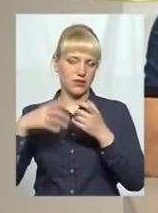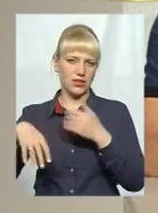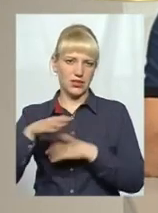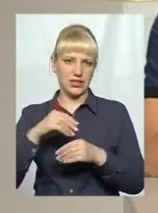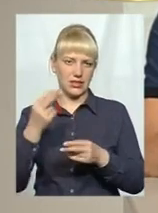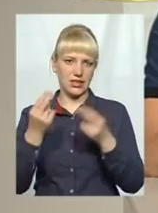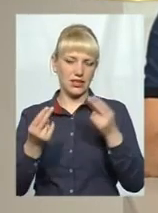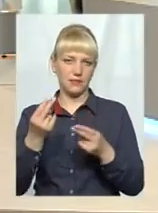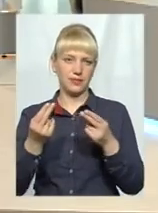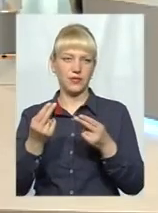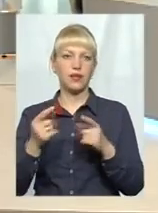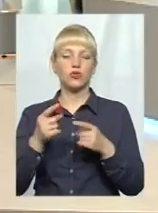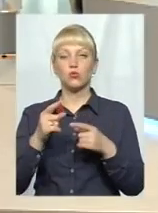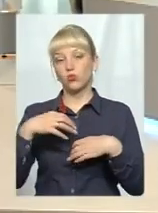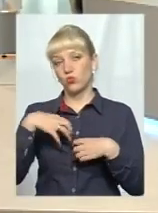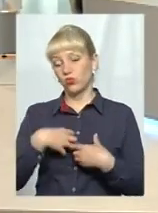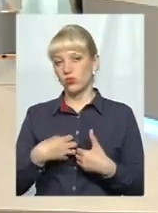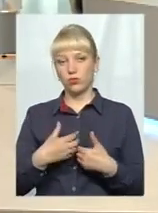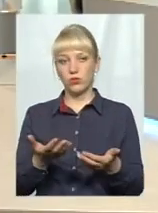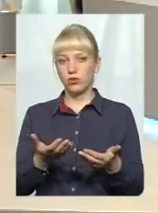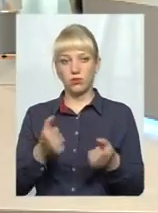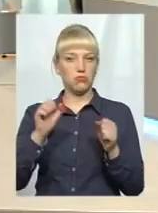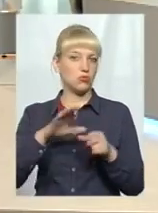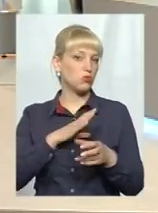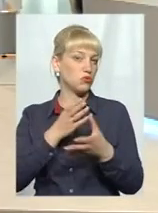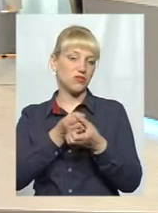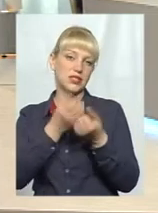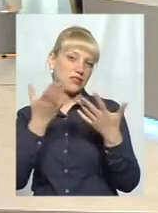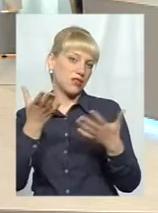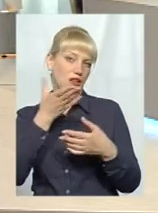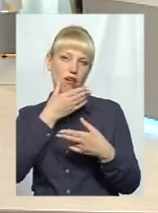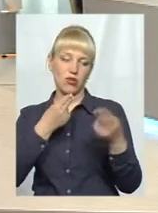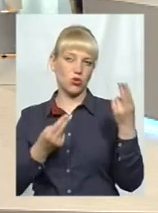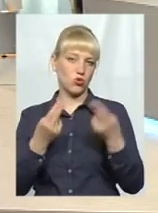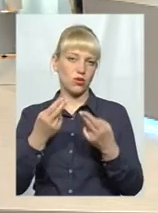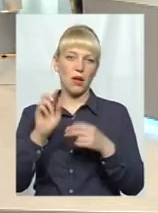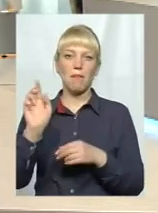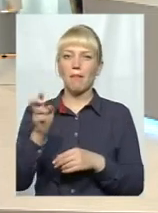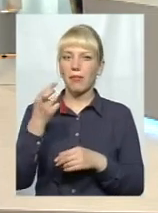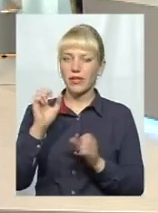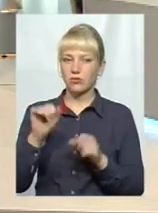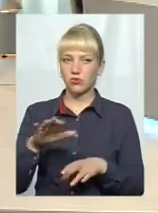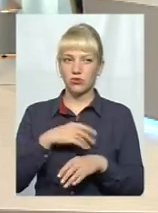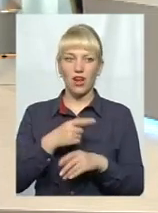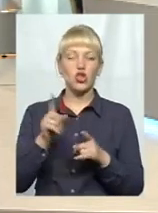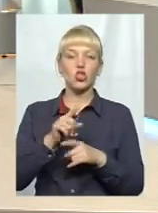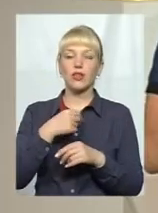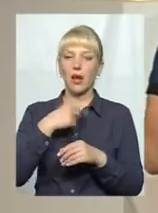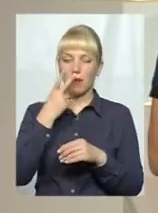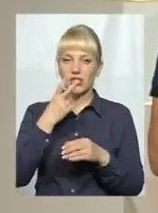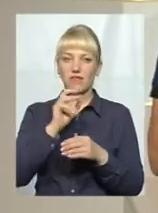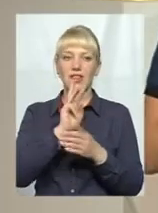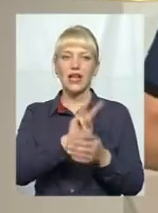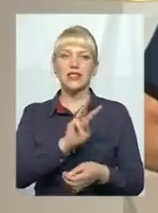Архітектурні типи? Так. Чому сумні? Вони можуть бути у світлих, гарних тонах, якщо більше... З того, що я бачив, навіть на сайті міської